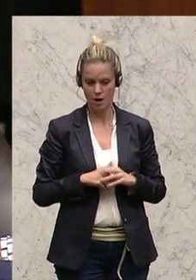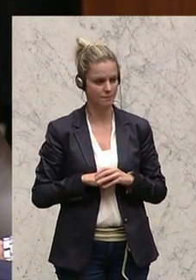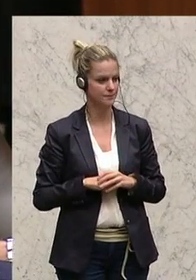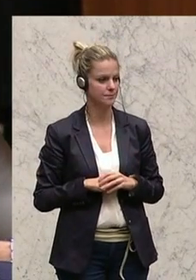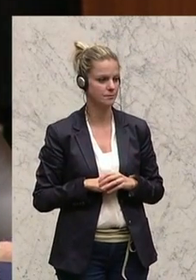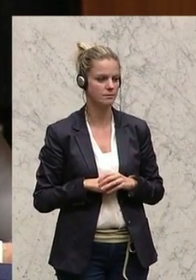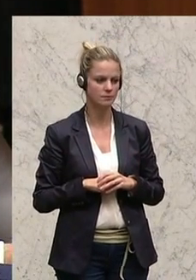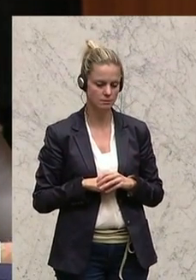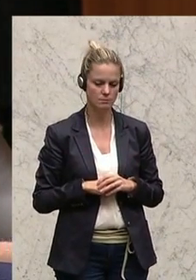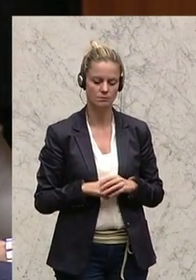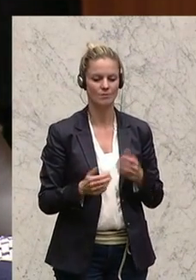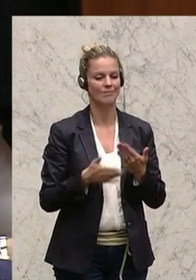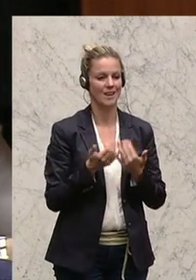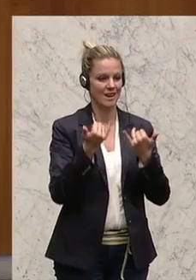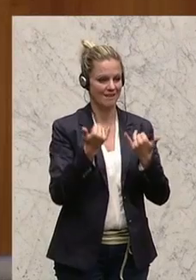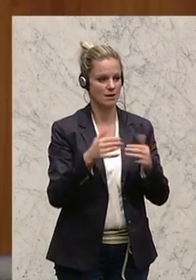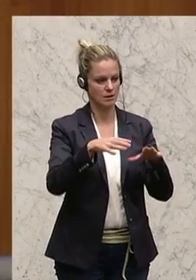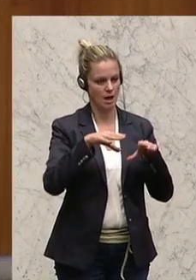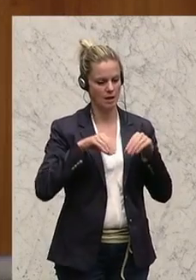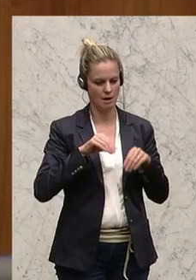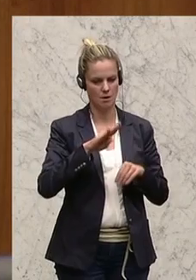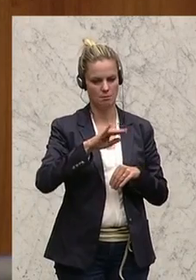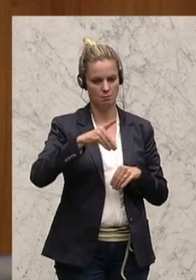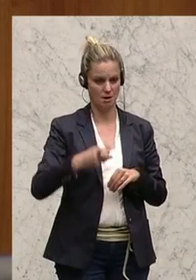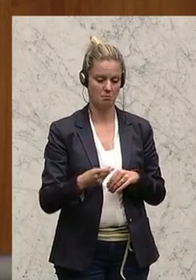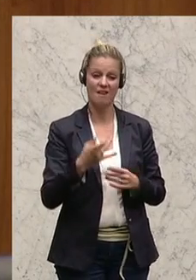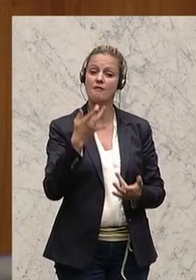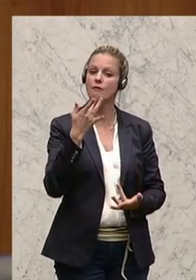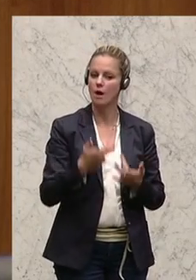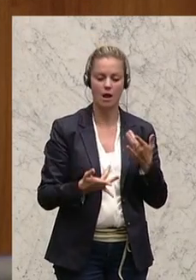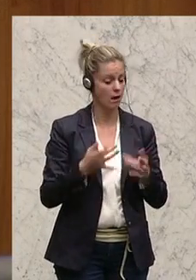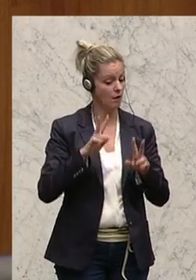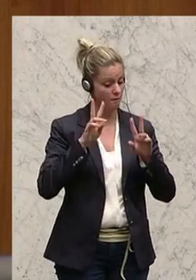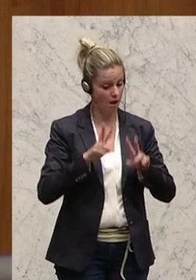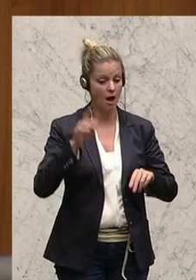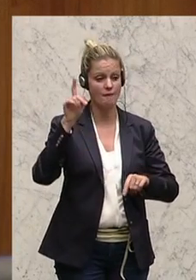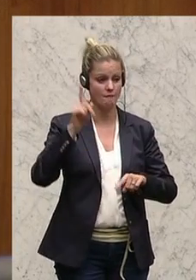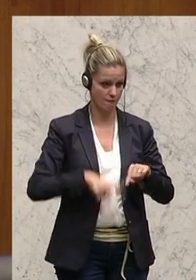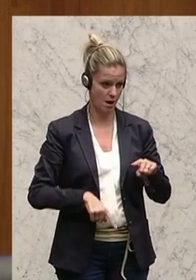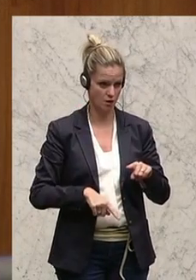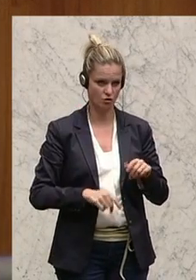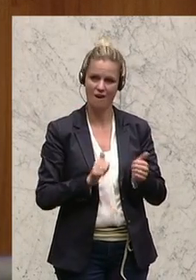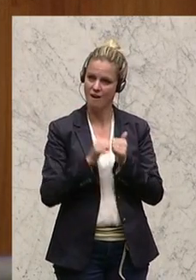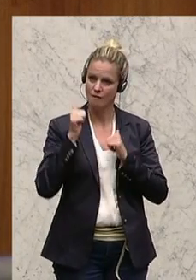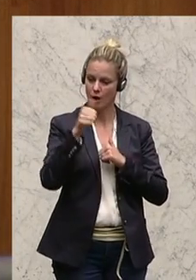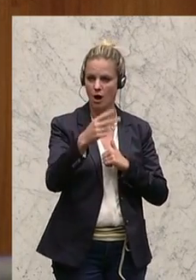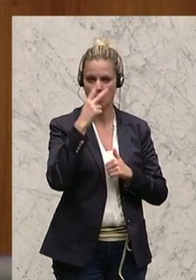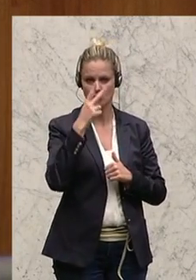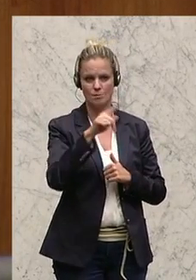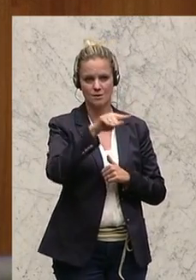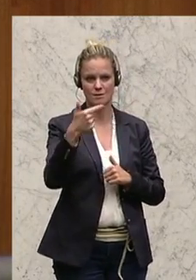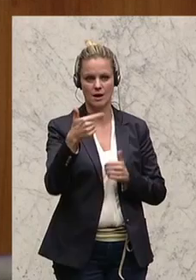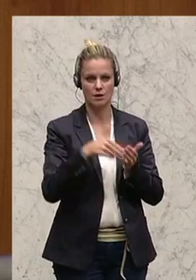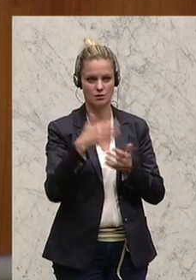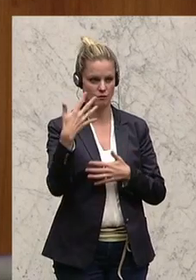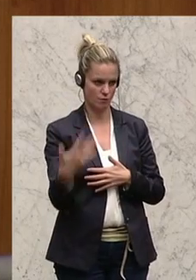das BIP nach heutiger Annahme, die möglicherweise völlig falsch ist, bis 2050 prognostiziert wird, dann können Sie sich die Summe